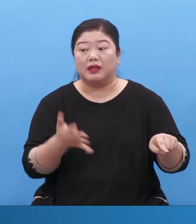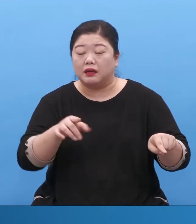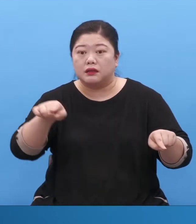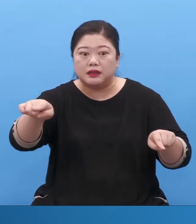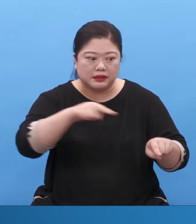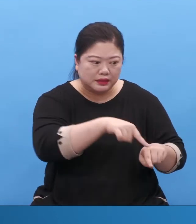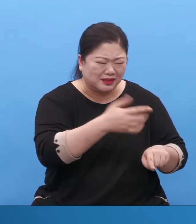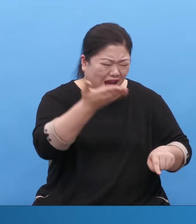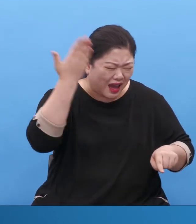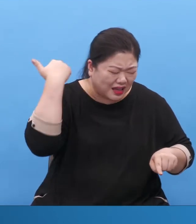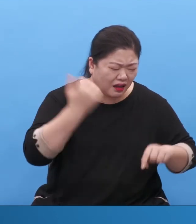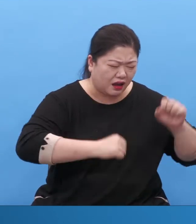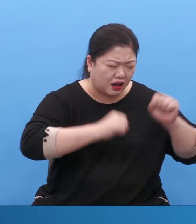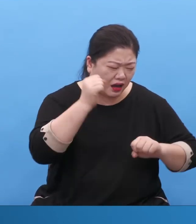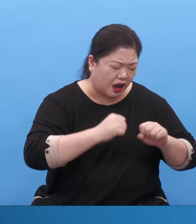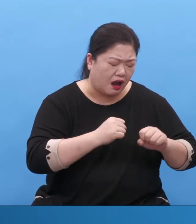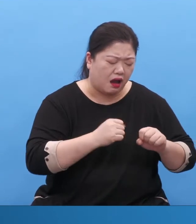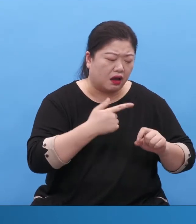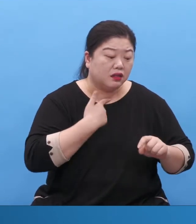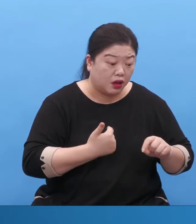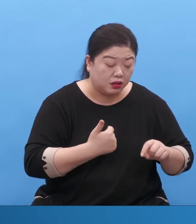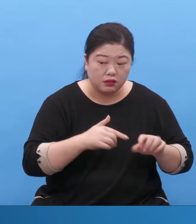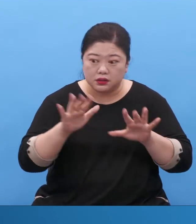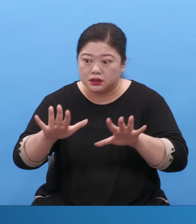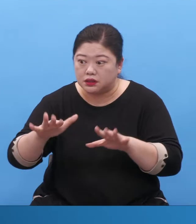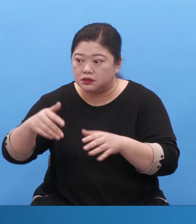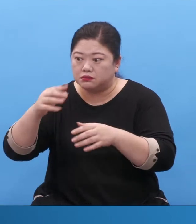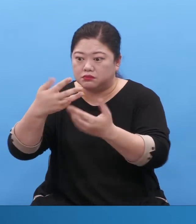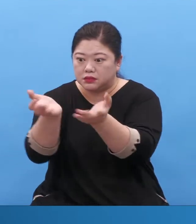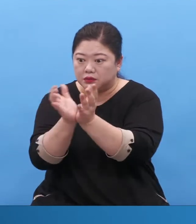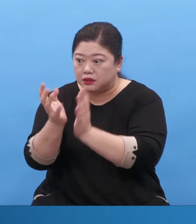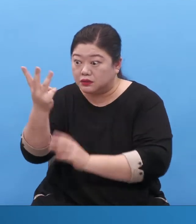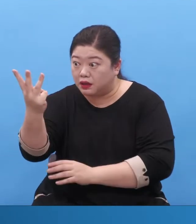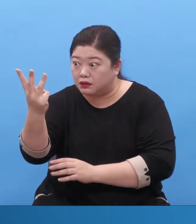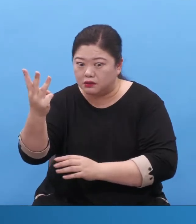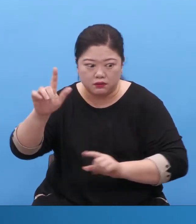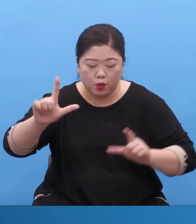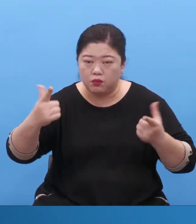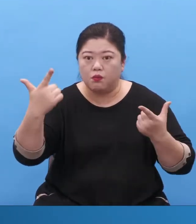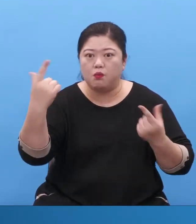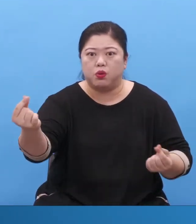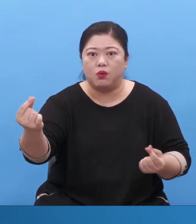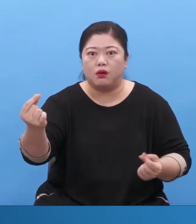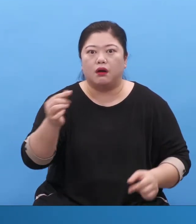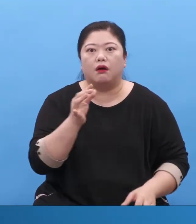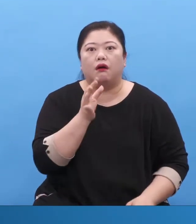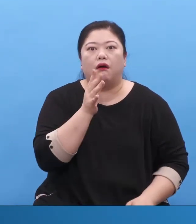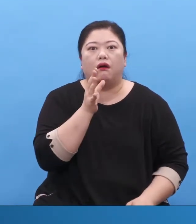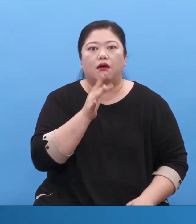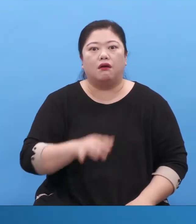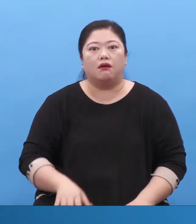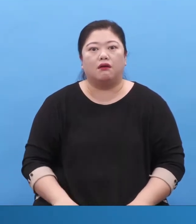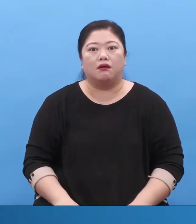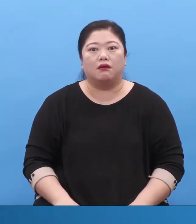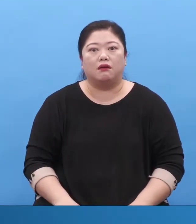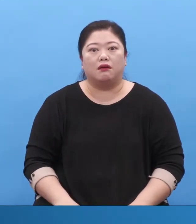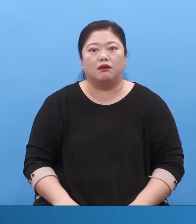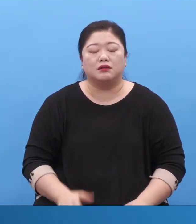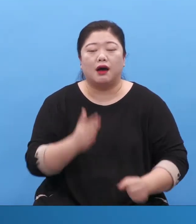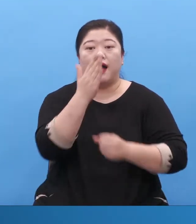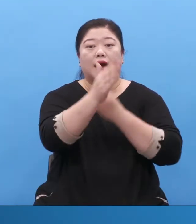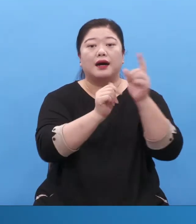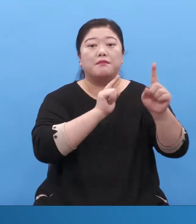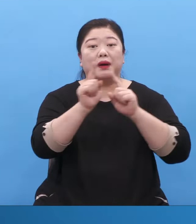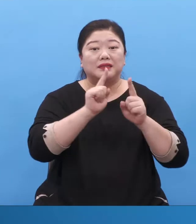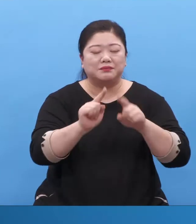그래서 흩어진 많은 자들이 여러분을 이것 붙잡고 점검하고 체험해야 돼요.